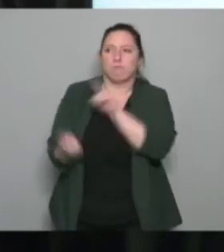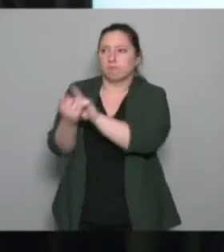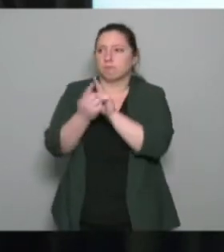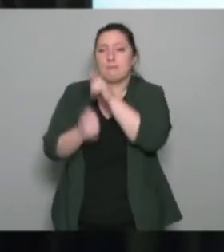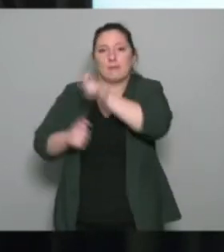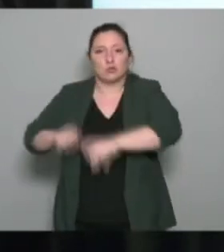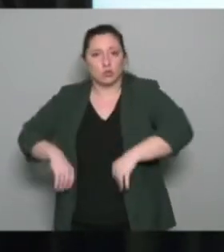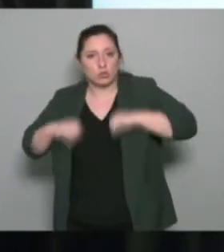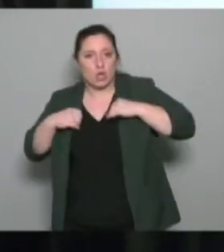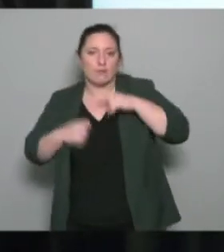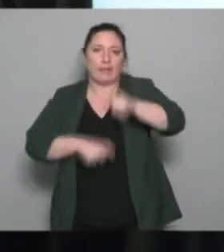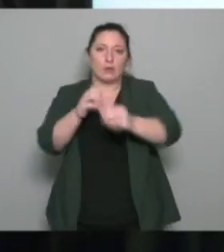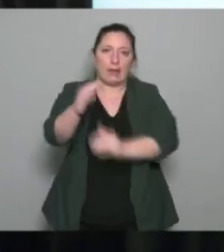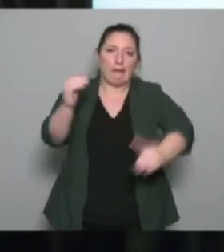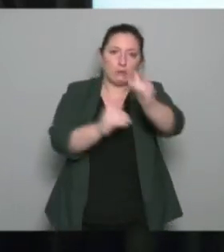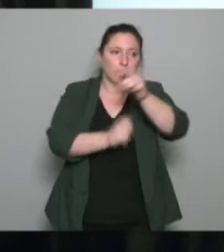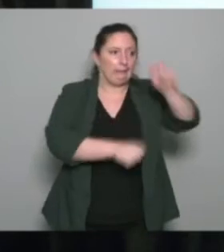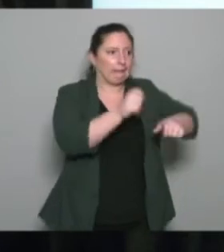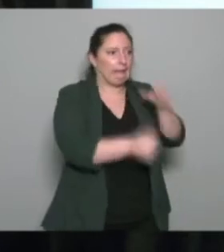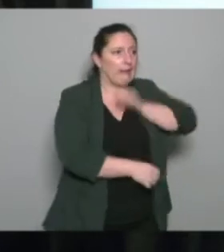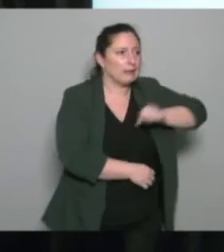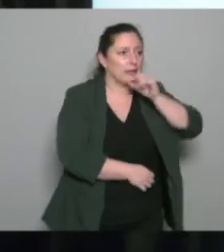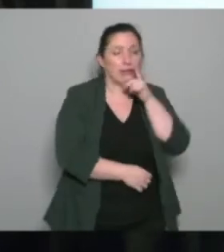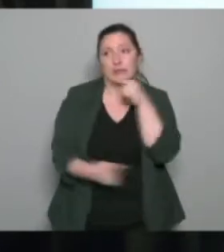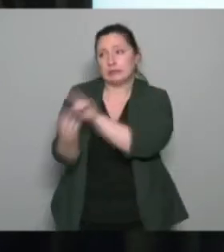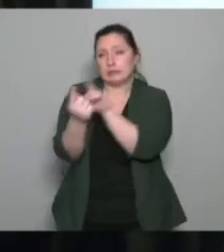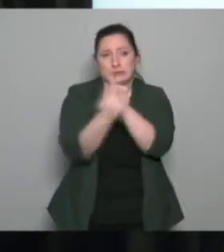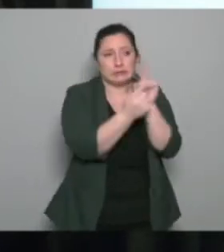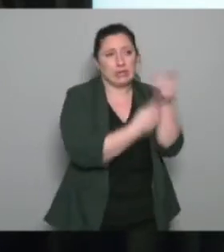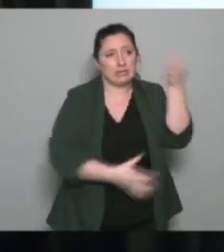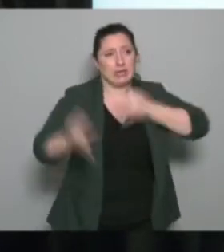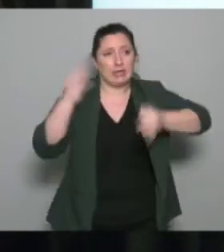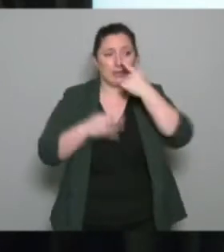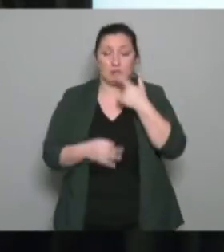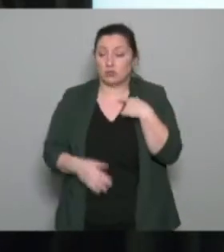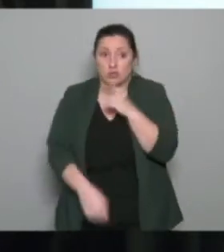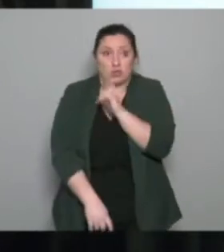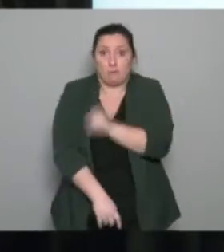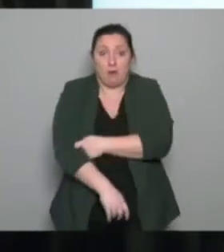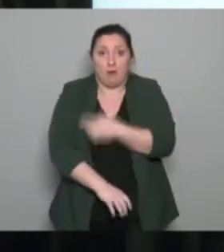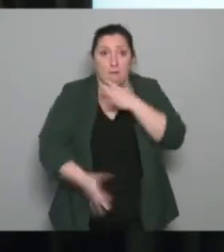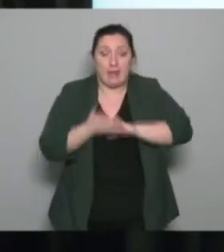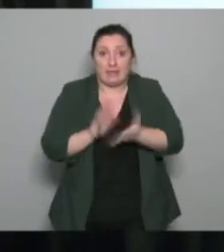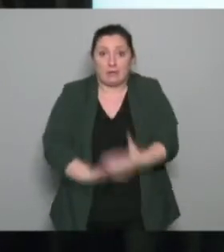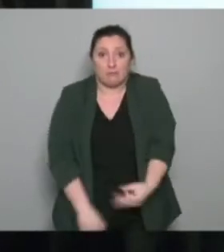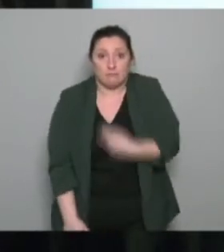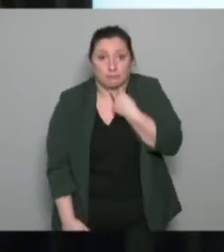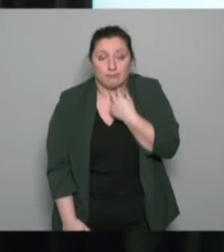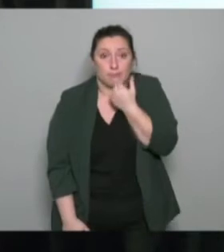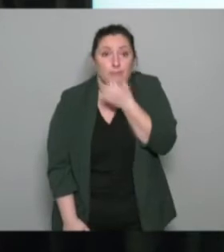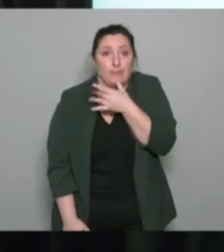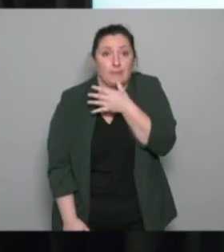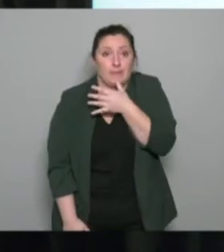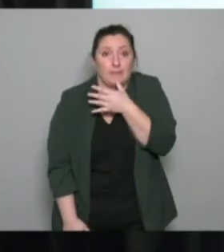disent je ne peux plus pratiquer de sport et c'est un impact pour ma santé alors pas forcément des problématiques de santé mais